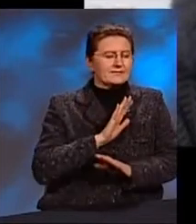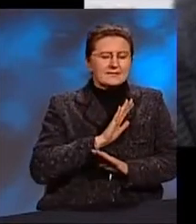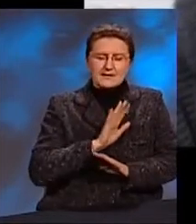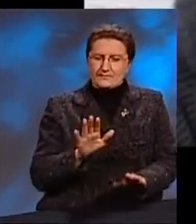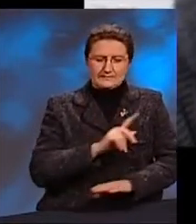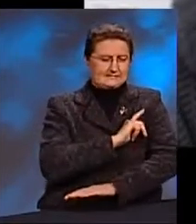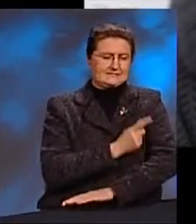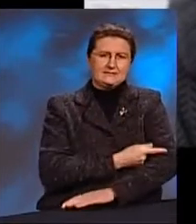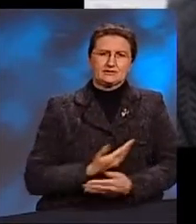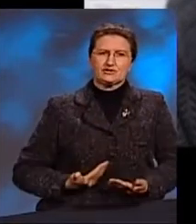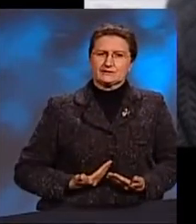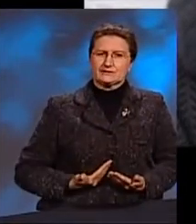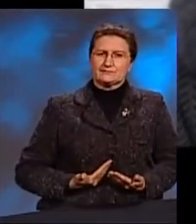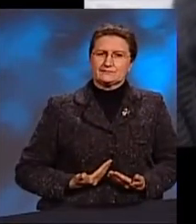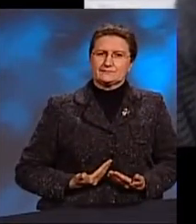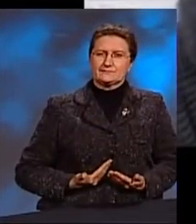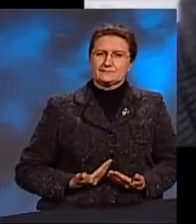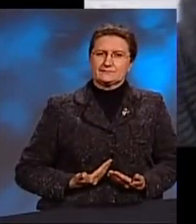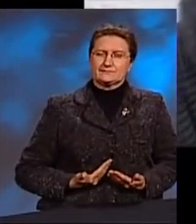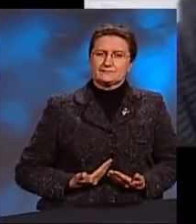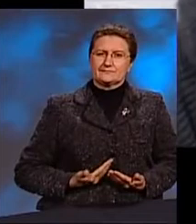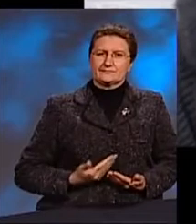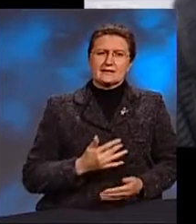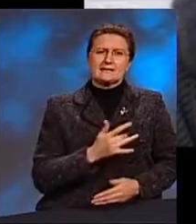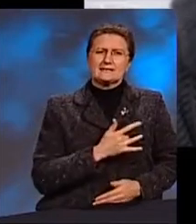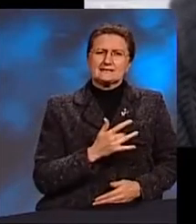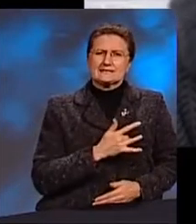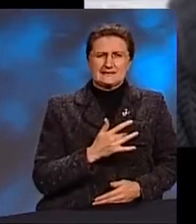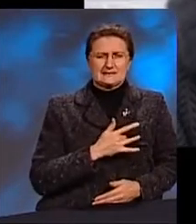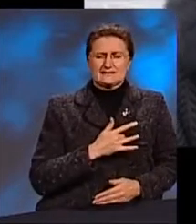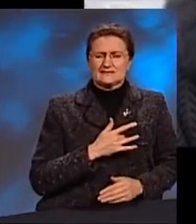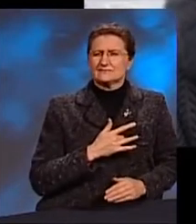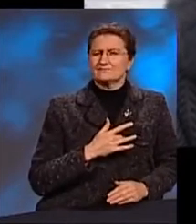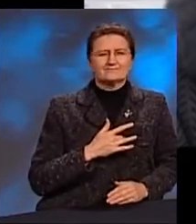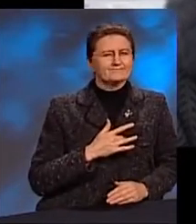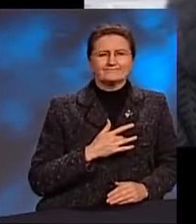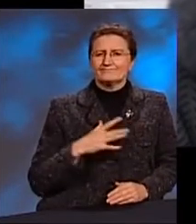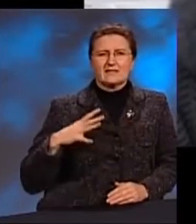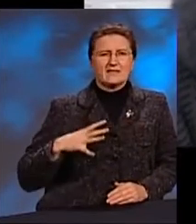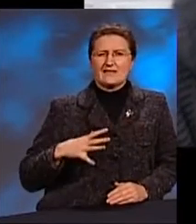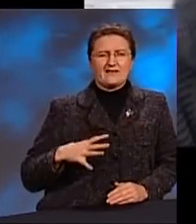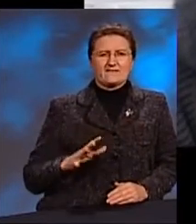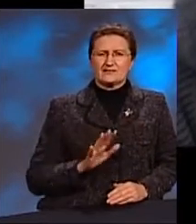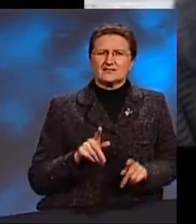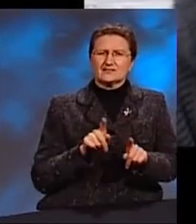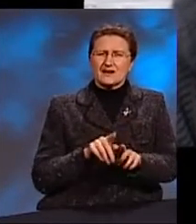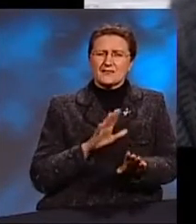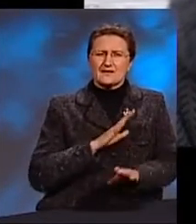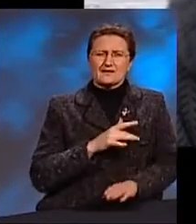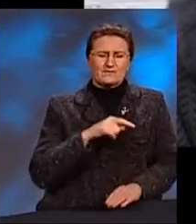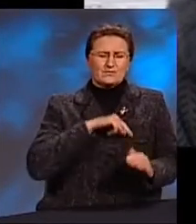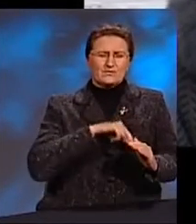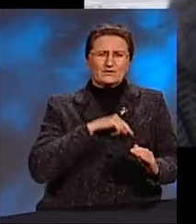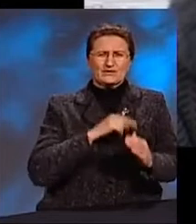сил жить. Сердце не выдерживало уже. Вот такая была в